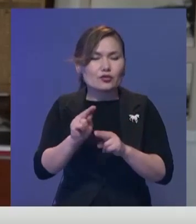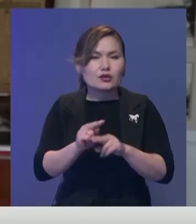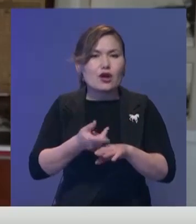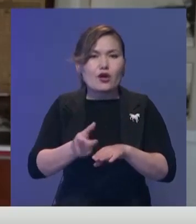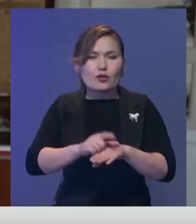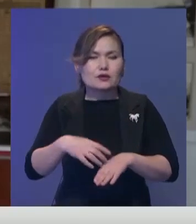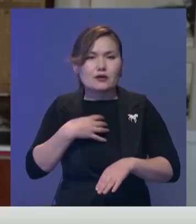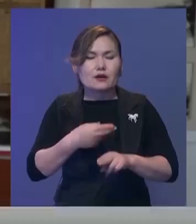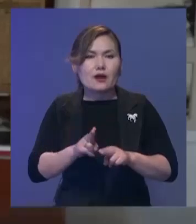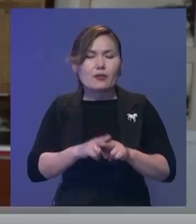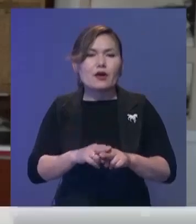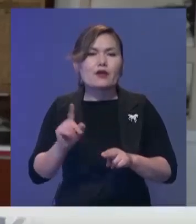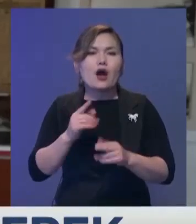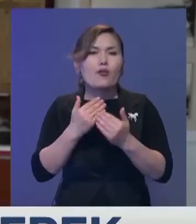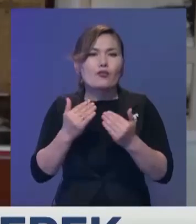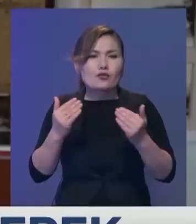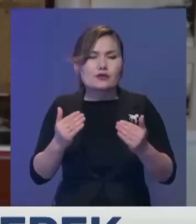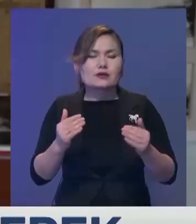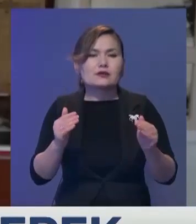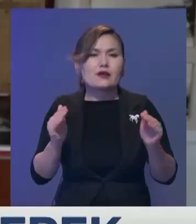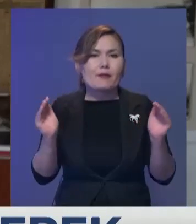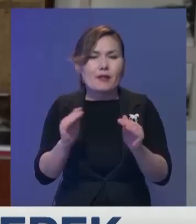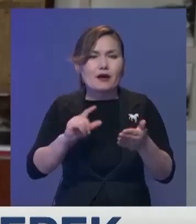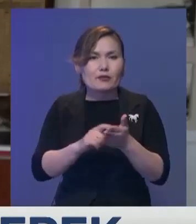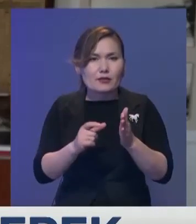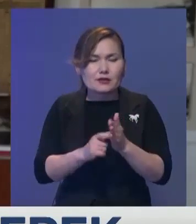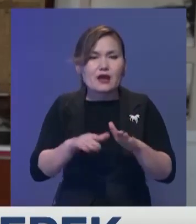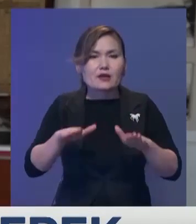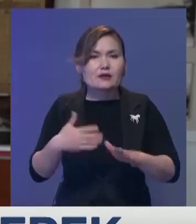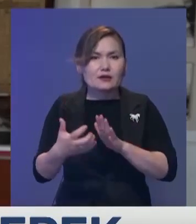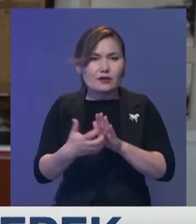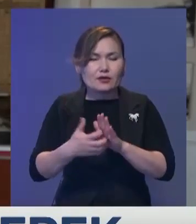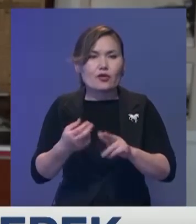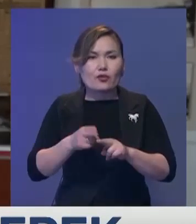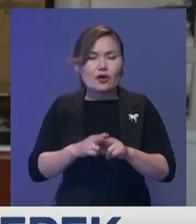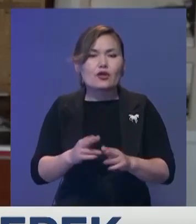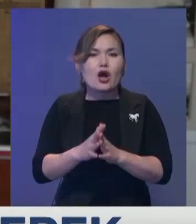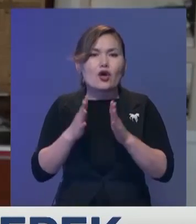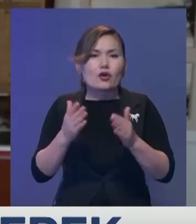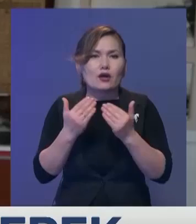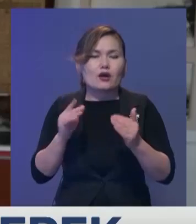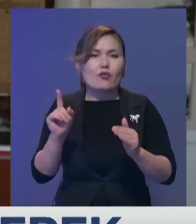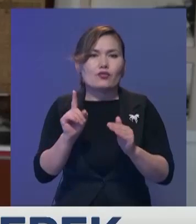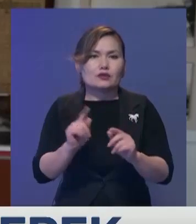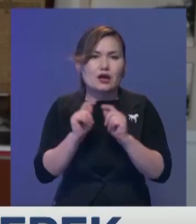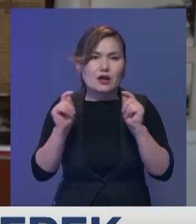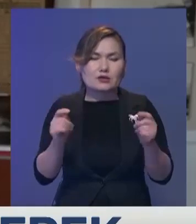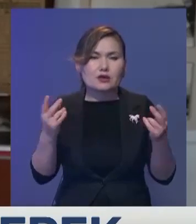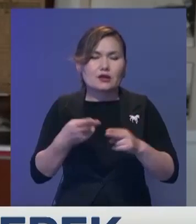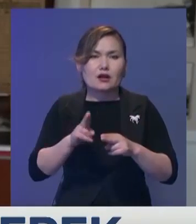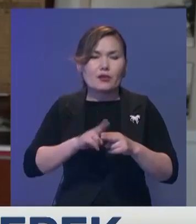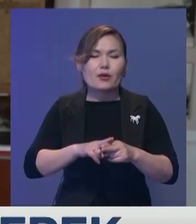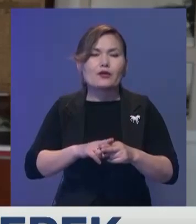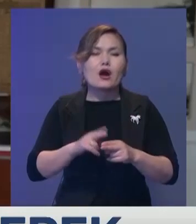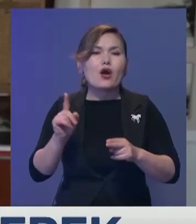музейдің кішкенте ғимаратта орналасқаны өкінішті. Біздің кезімізде рухани орданы ашуға біраз тер төгілгенеді. Музей